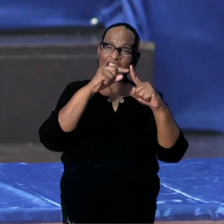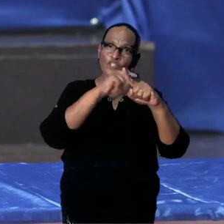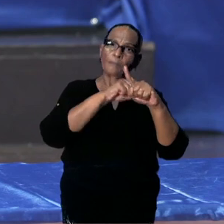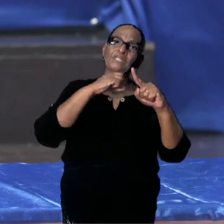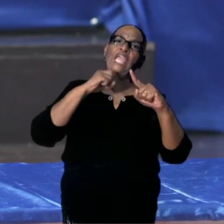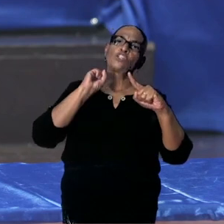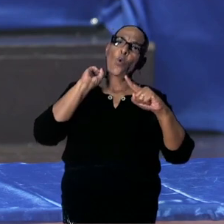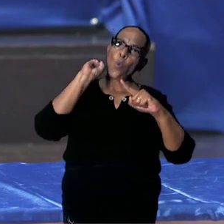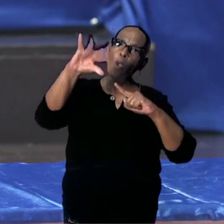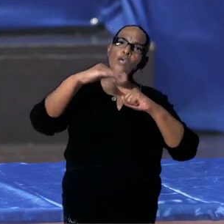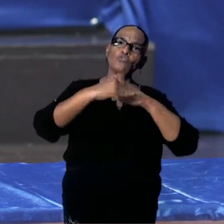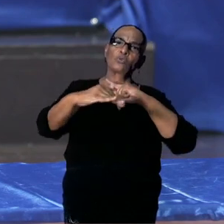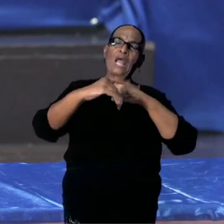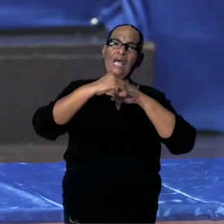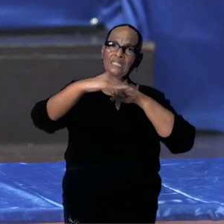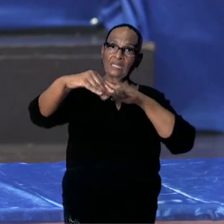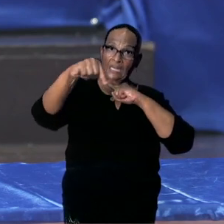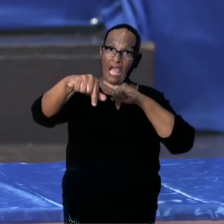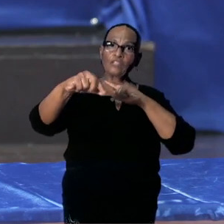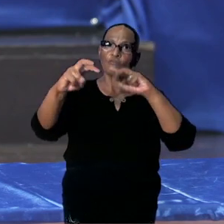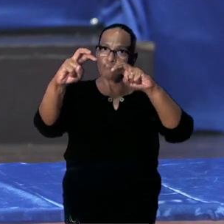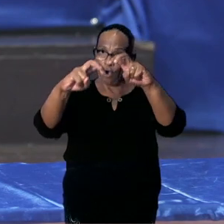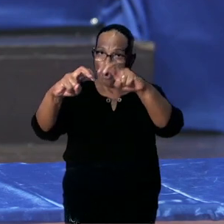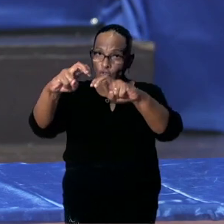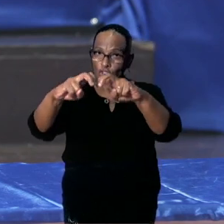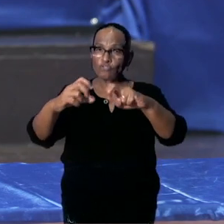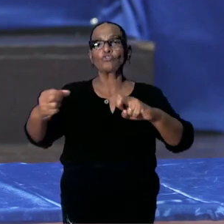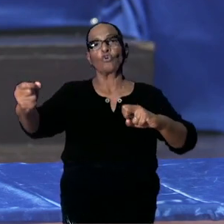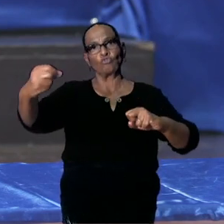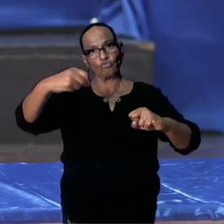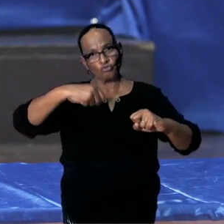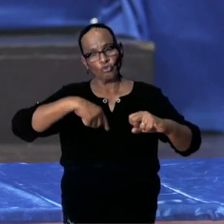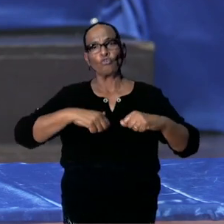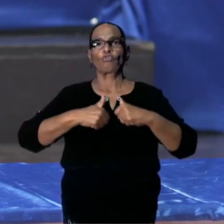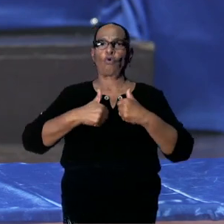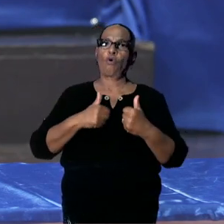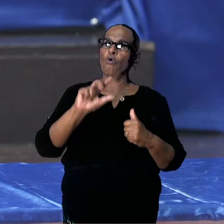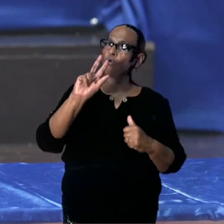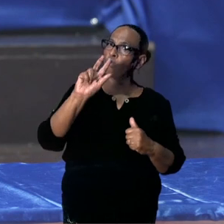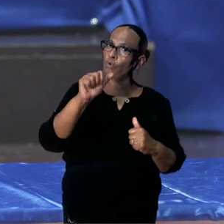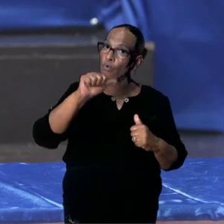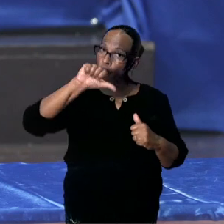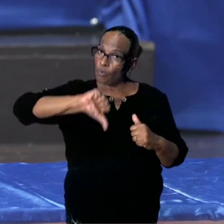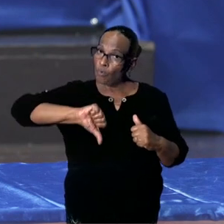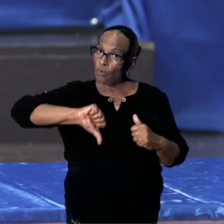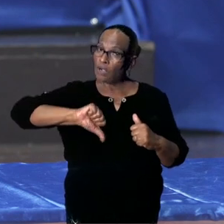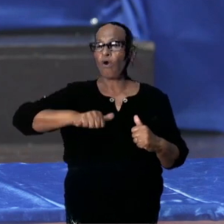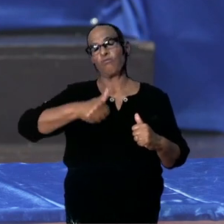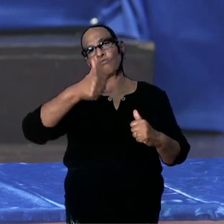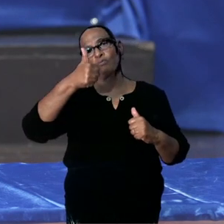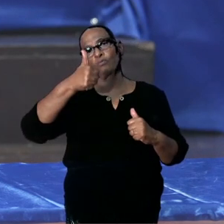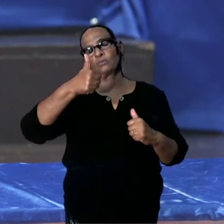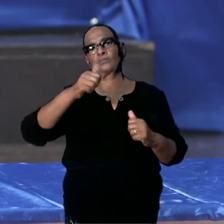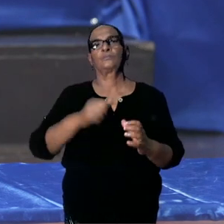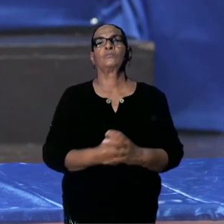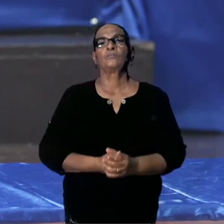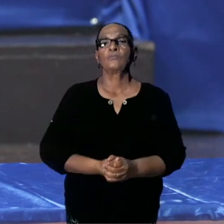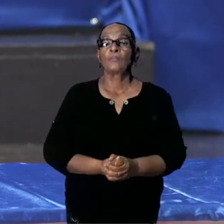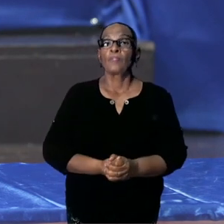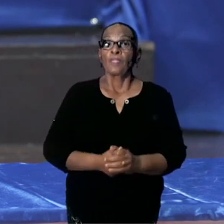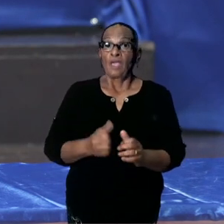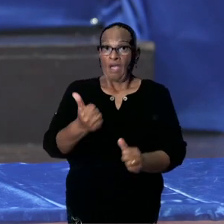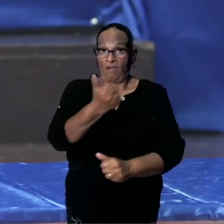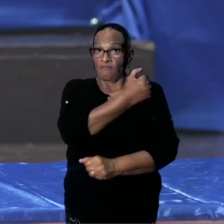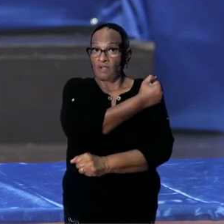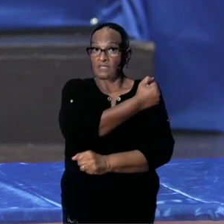er weer een partij wordt gestuurd. Met betrekking tot vaccinatie, daar hoop ik u zo meteen nog